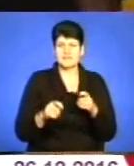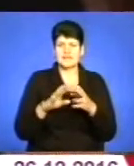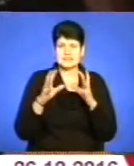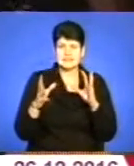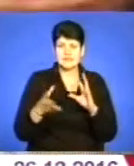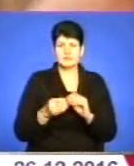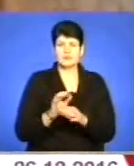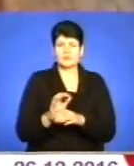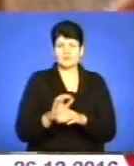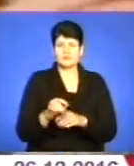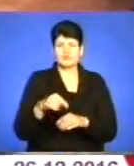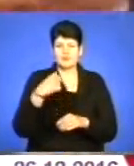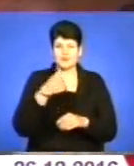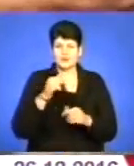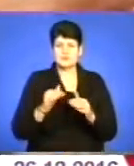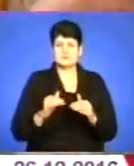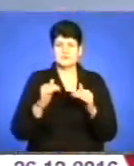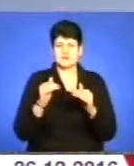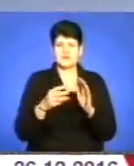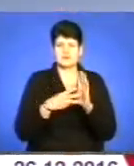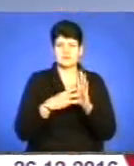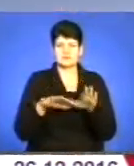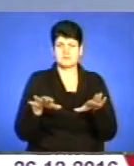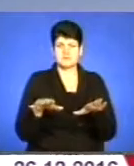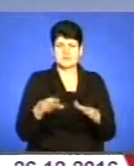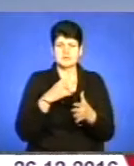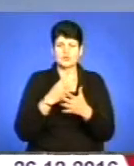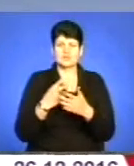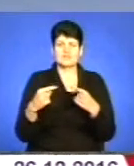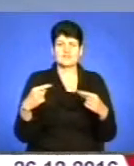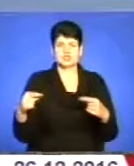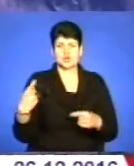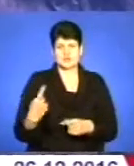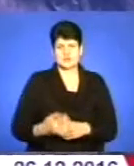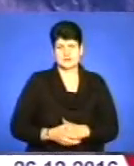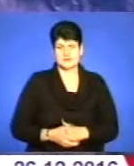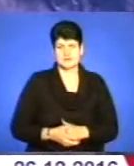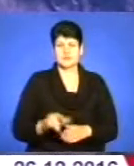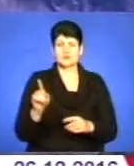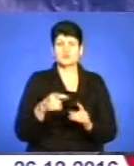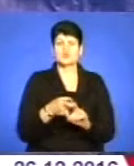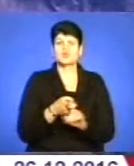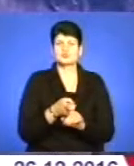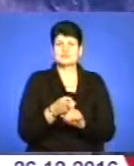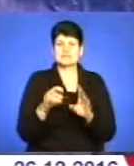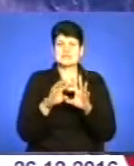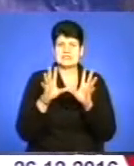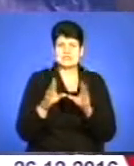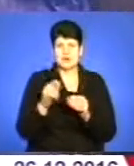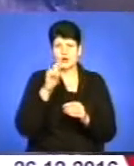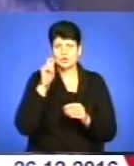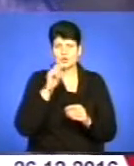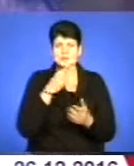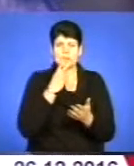сільського господарства у цьому році піднявся на восьме місце з-поміж показників інших областей. Що стосується загальноукраїнських